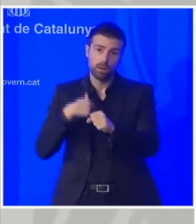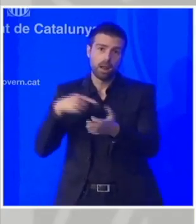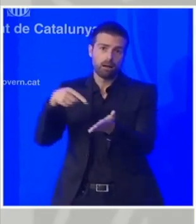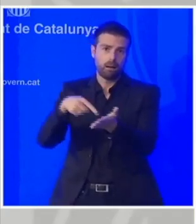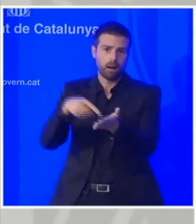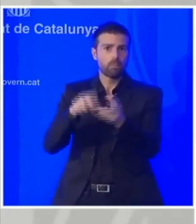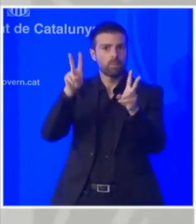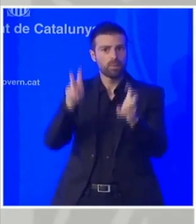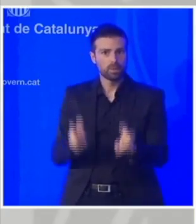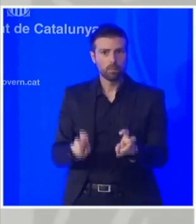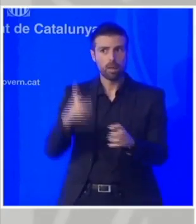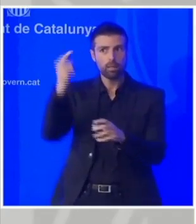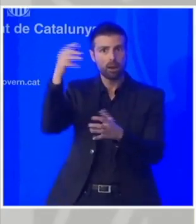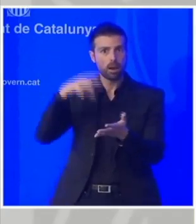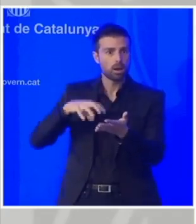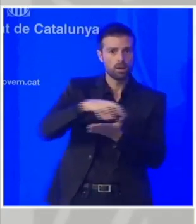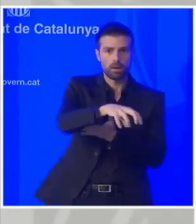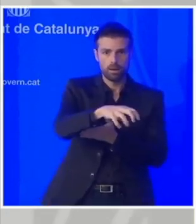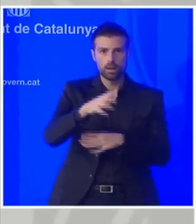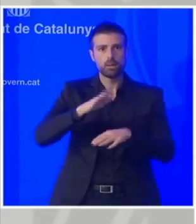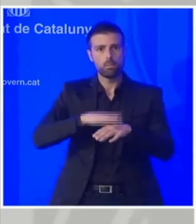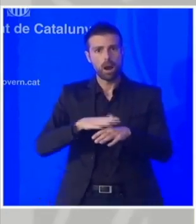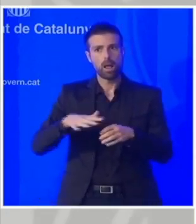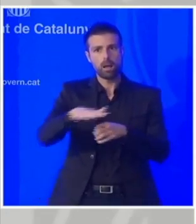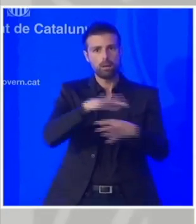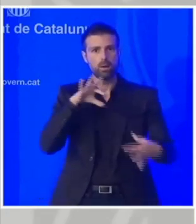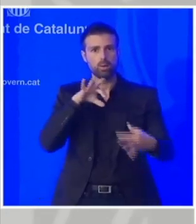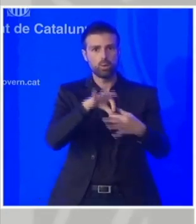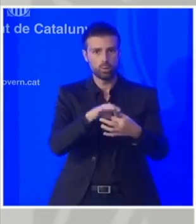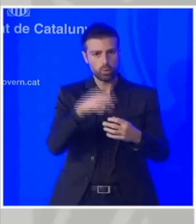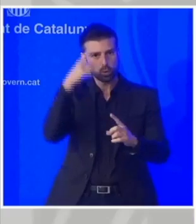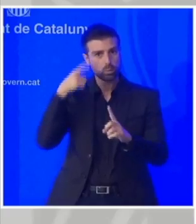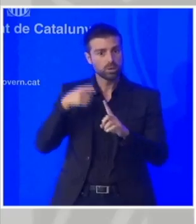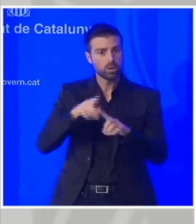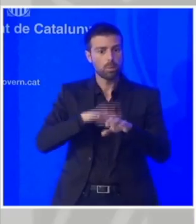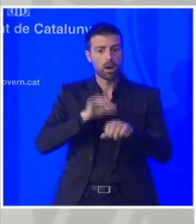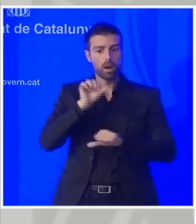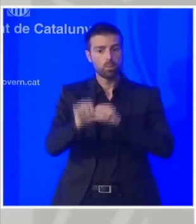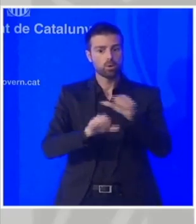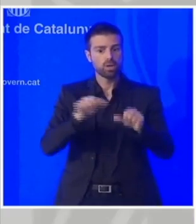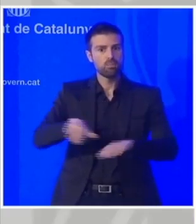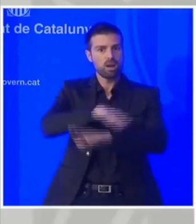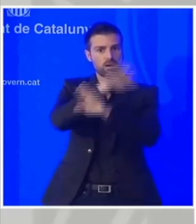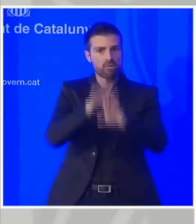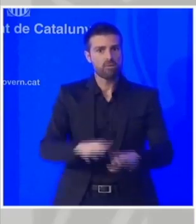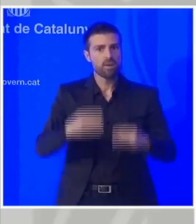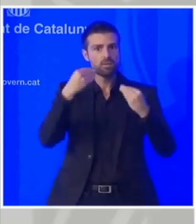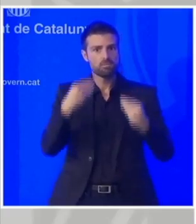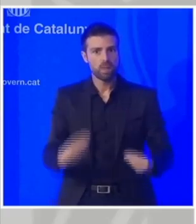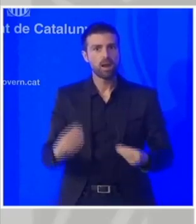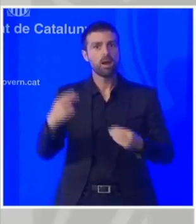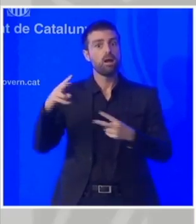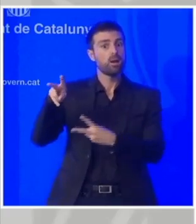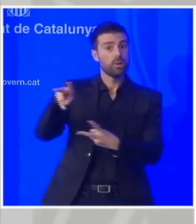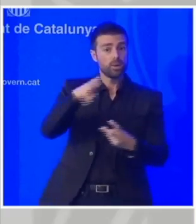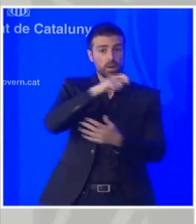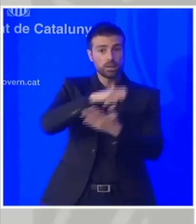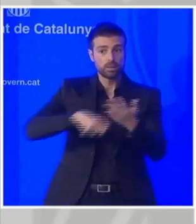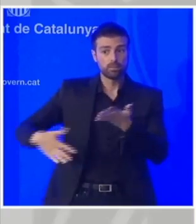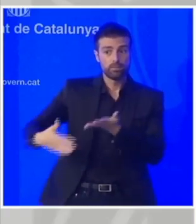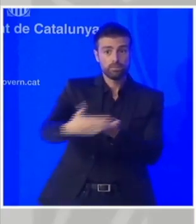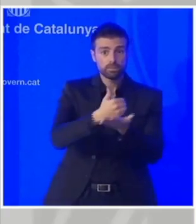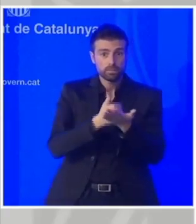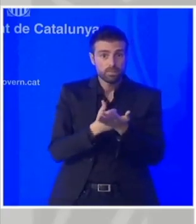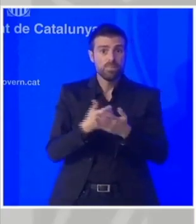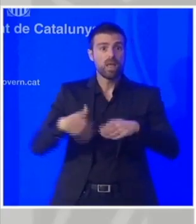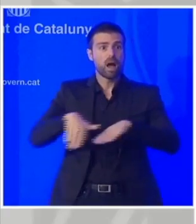que la dignificació ho parlem en el sentit que pugui acabar el procediment amb la isenda recaptada per part de l'administració